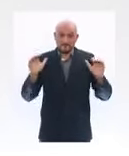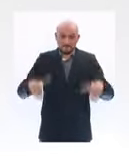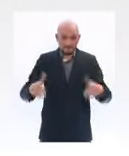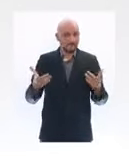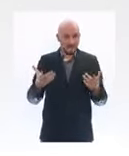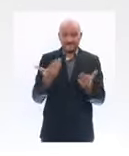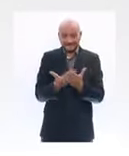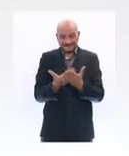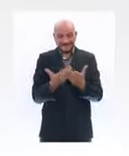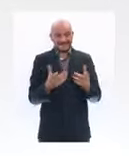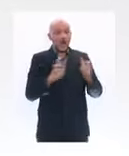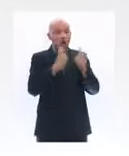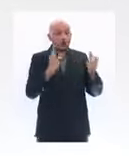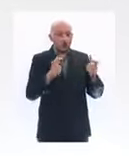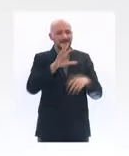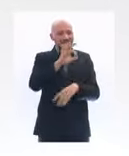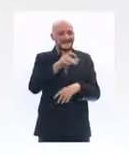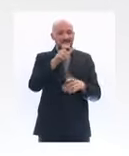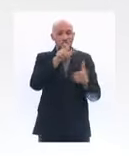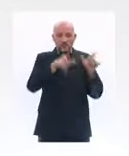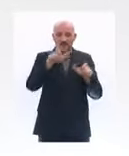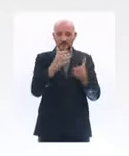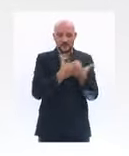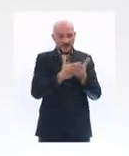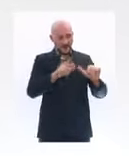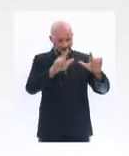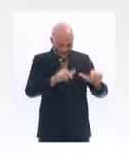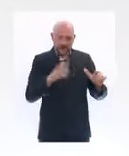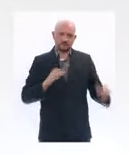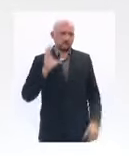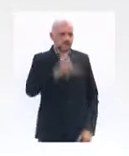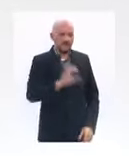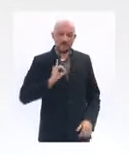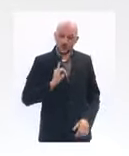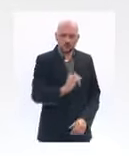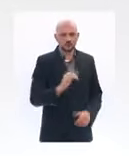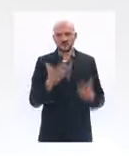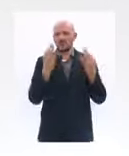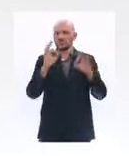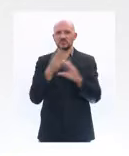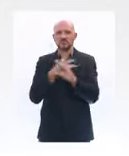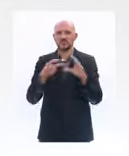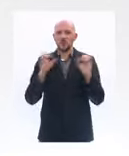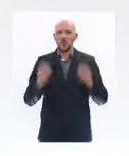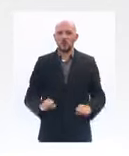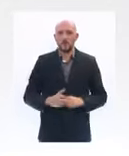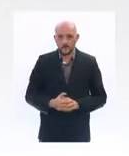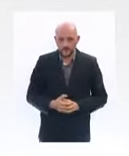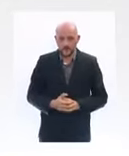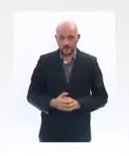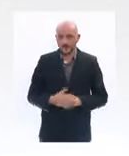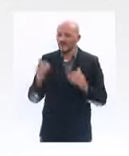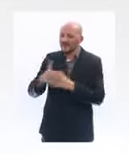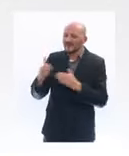fermée à partir de demain a droit à une indemnisation jusqu'à 10 000 euros. Pour les entreprises des secteurs